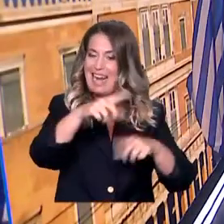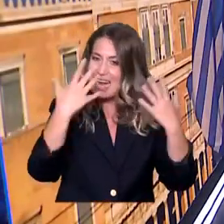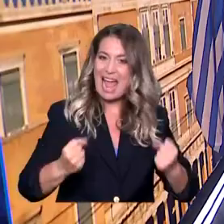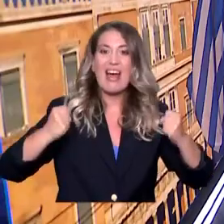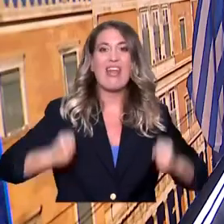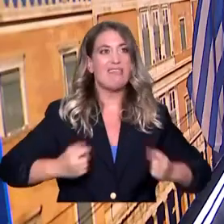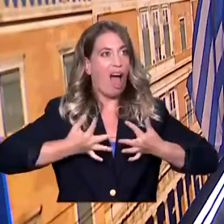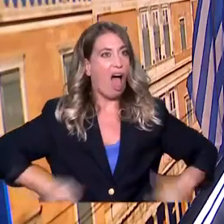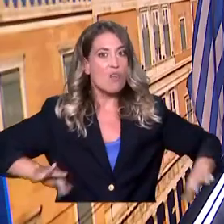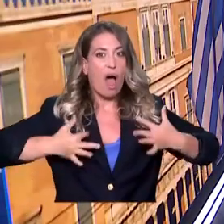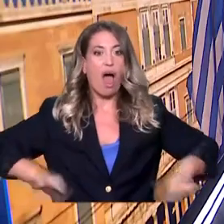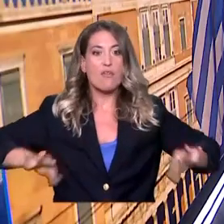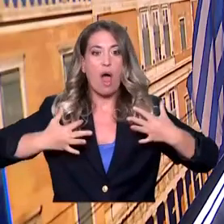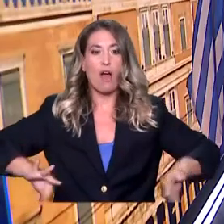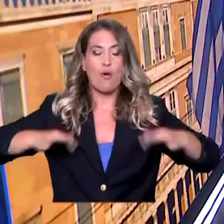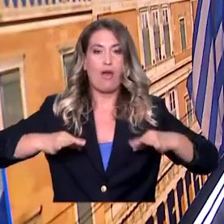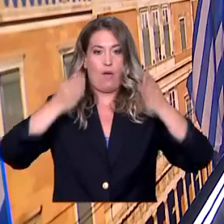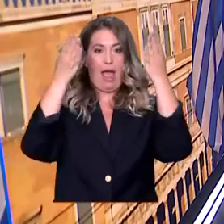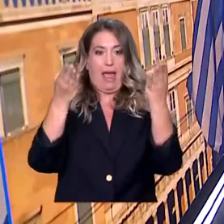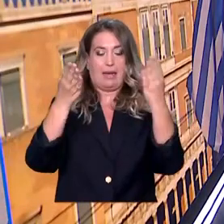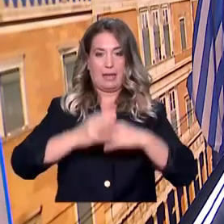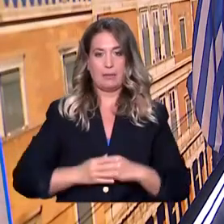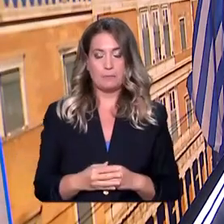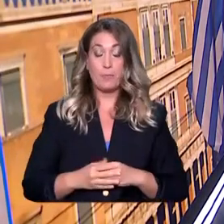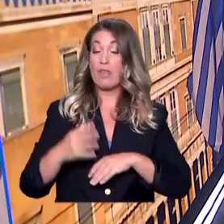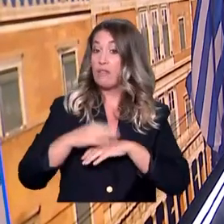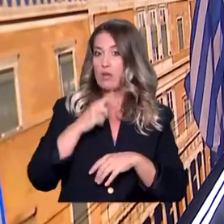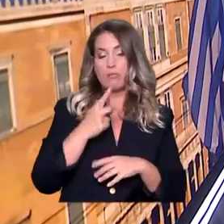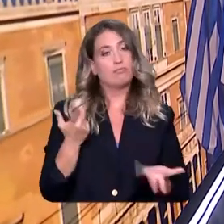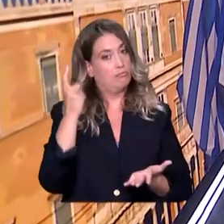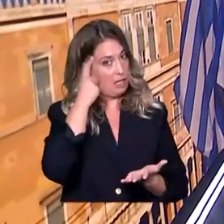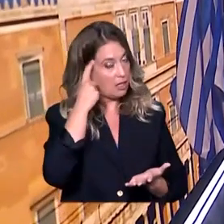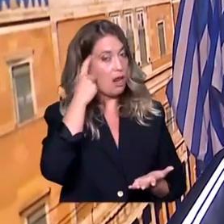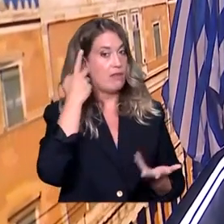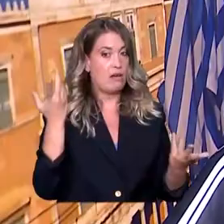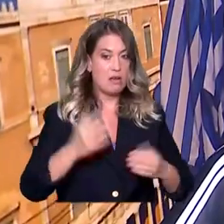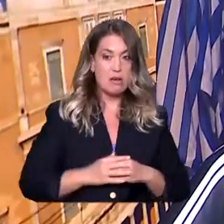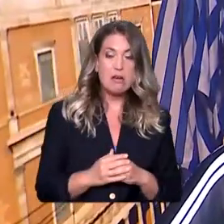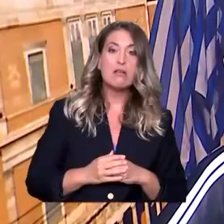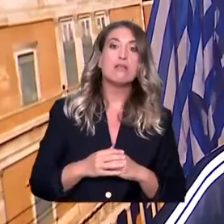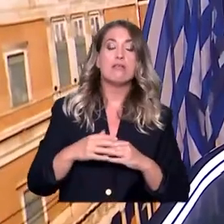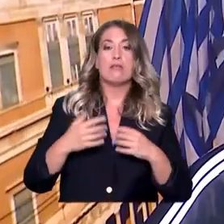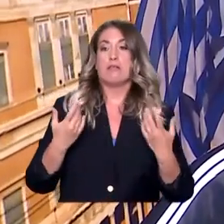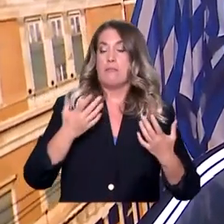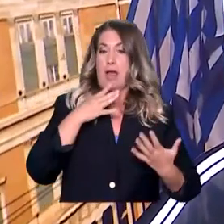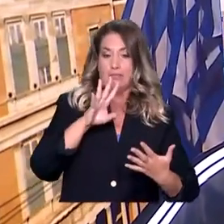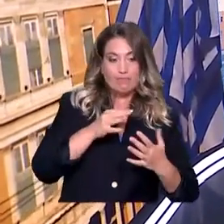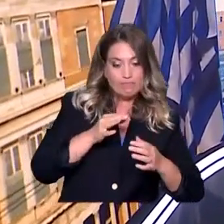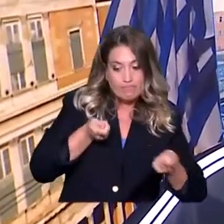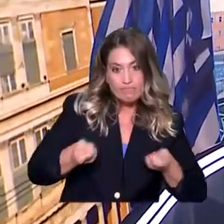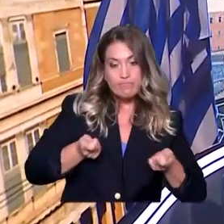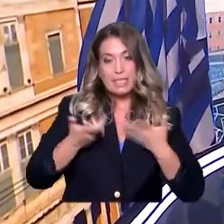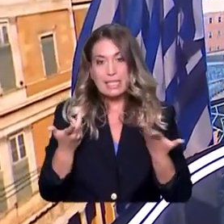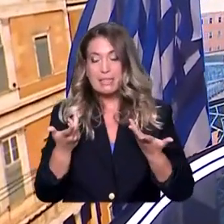στα τηλεφωνήματα που παίρνουμε στην αγανάκτηση του κόσμου, στα κενά που εύκολα κανείς εντοπίζει όταν συγκρίνει το οργανόγραμμα με τους υπηρετούντες